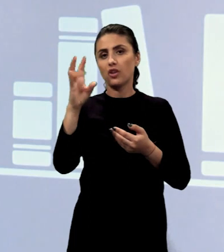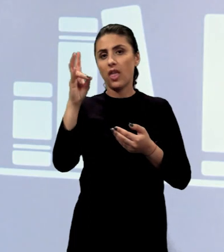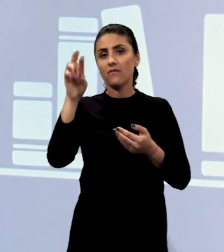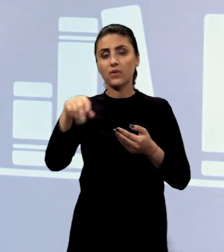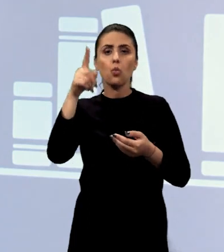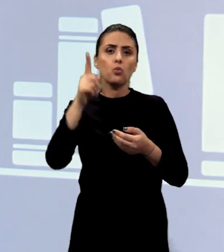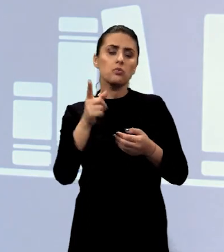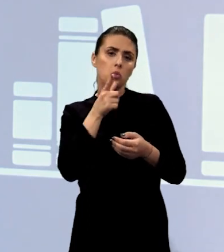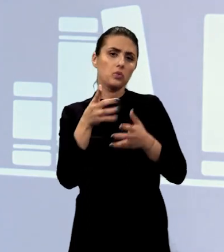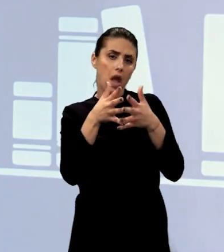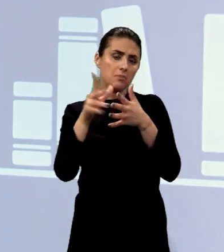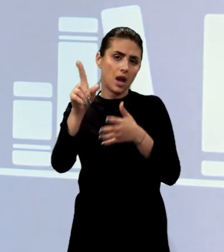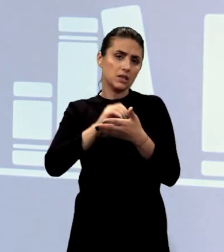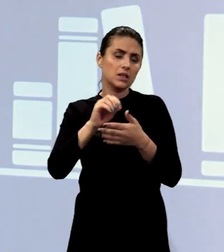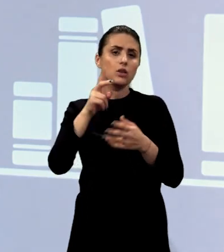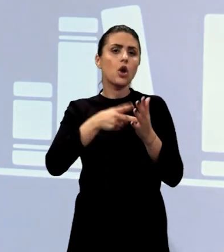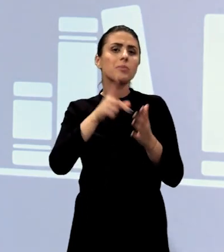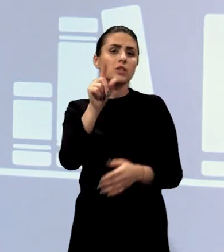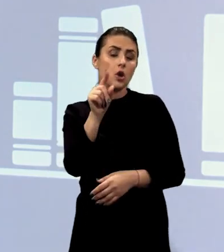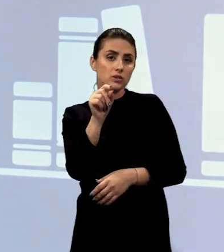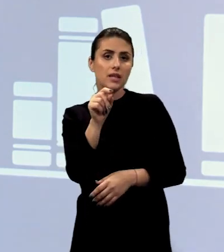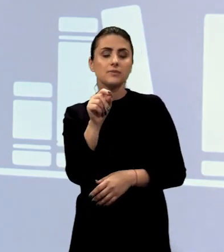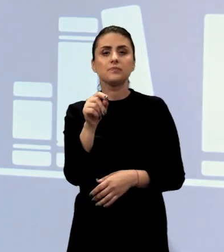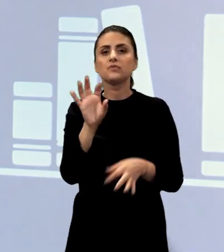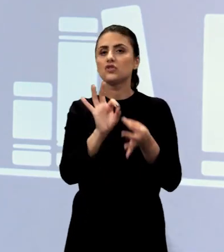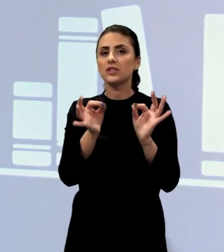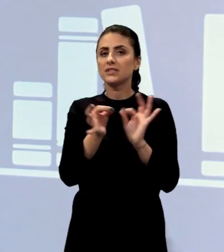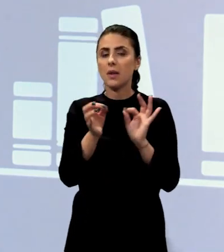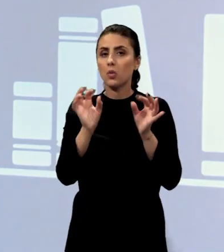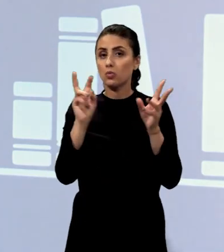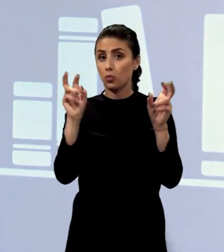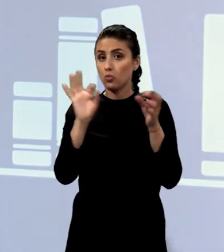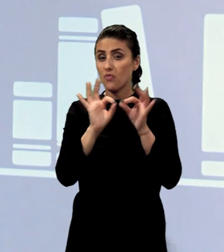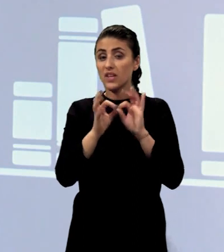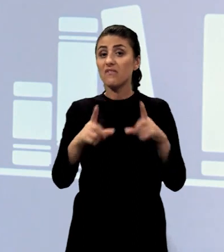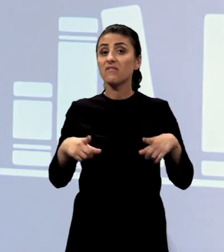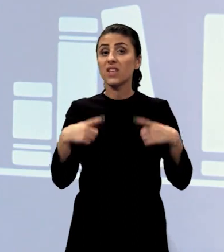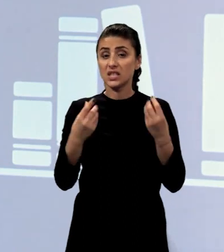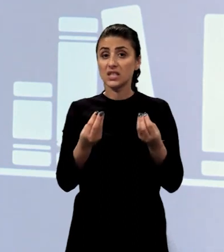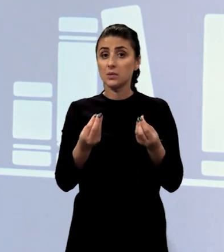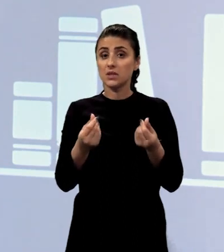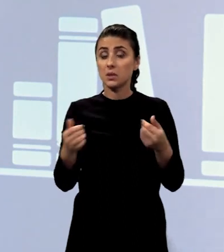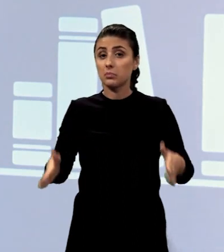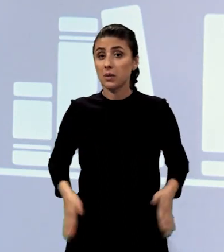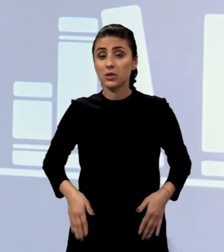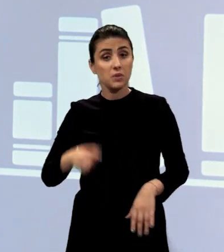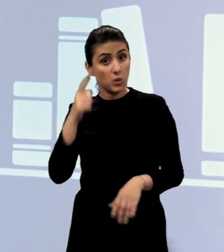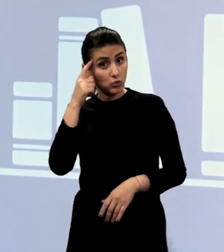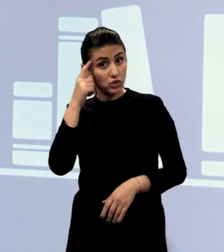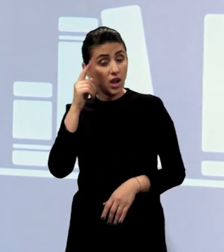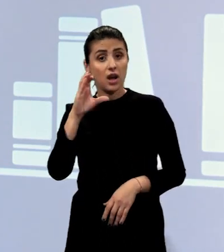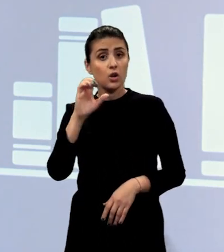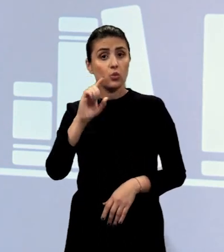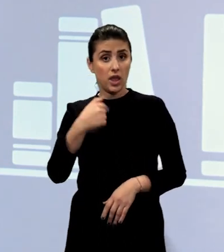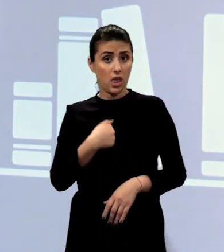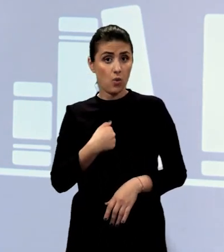2020 și de pe blogul său. Articolul se încheie cu cuvintele, viața își face simțită prezența și îmi reamintește că nu